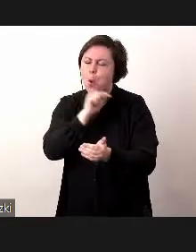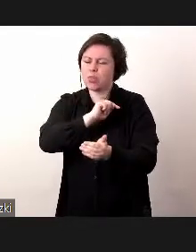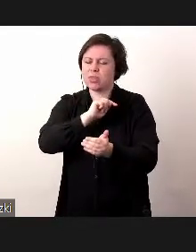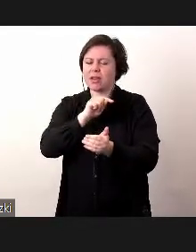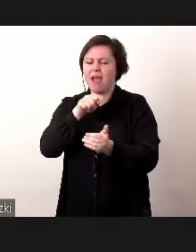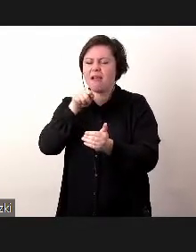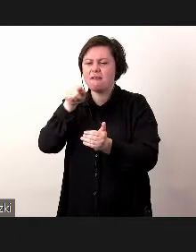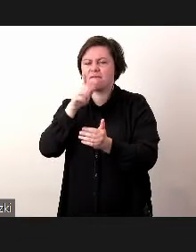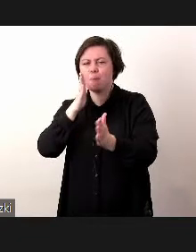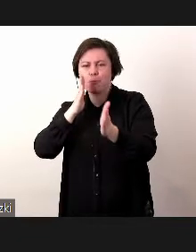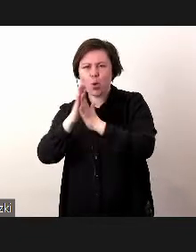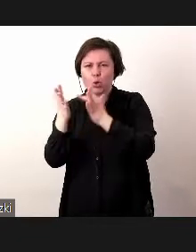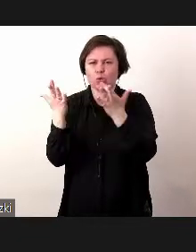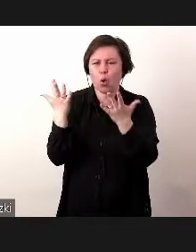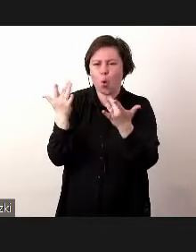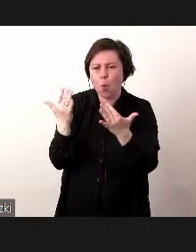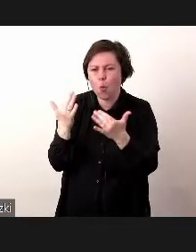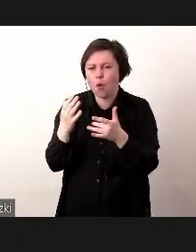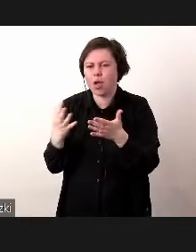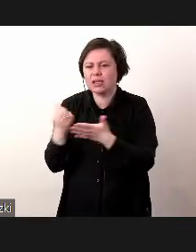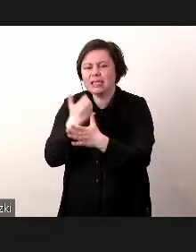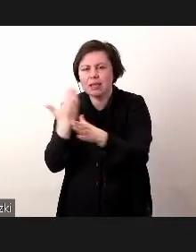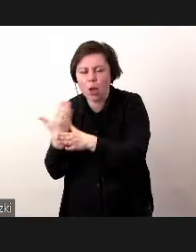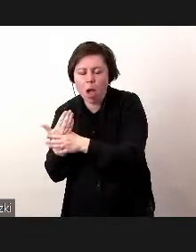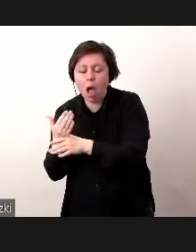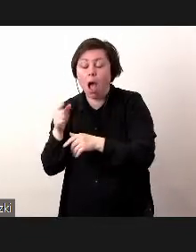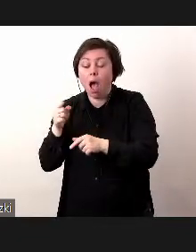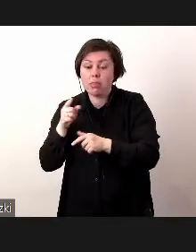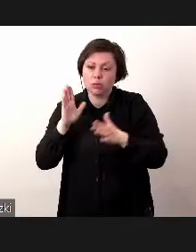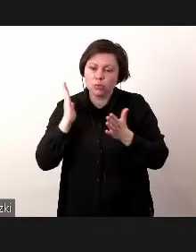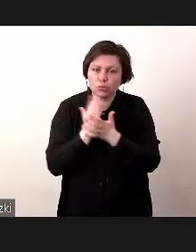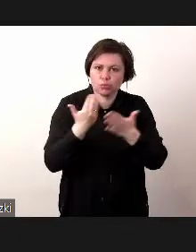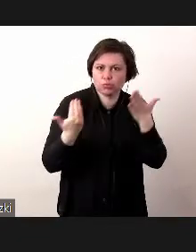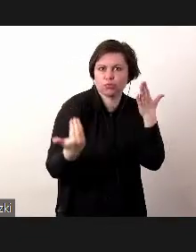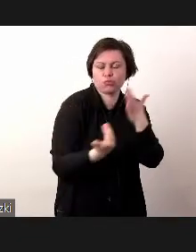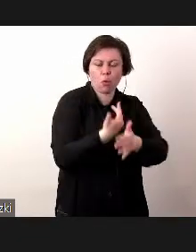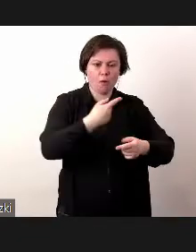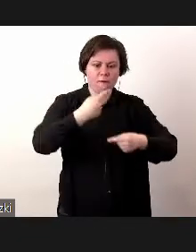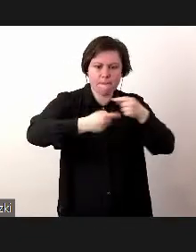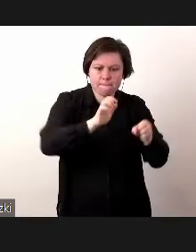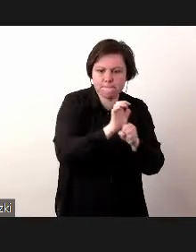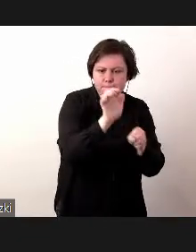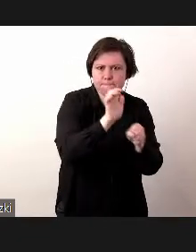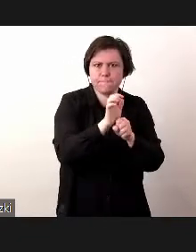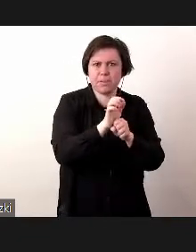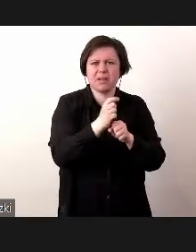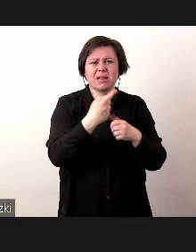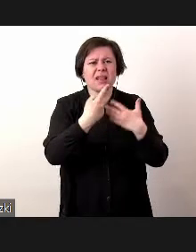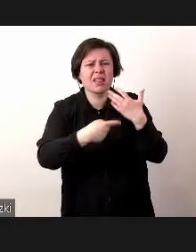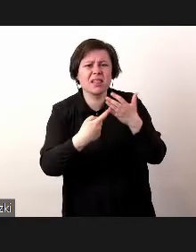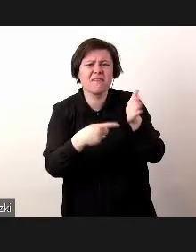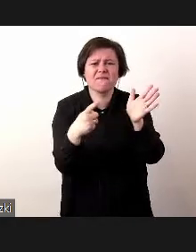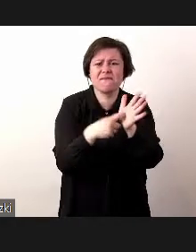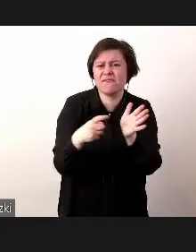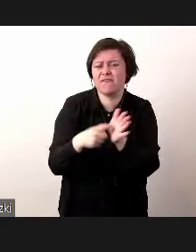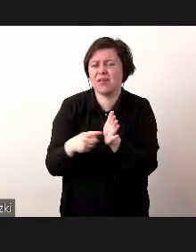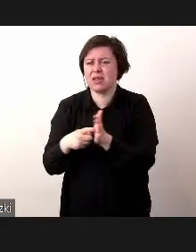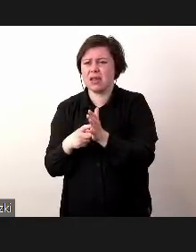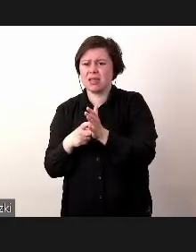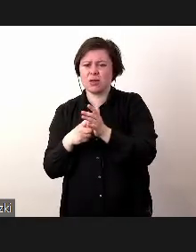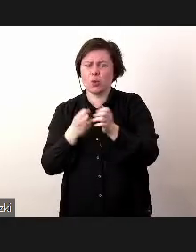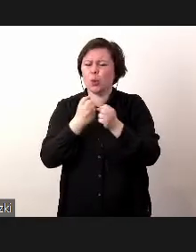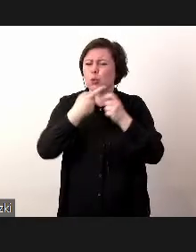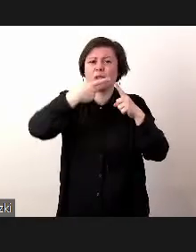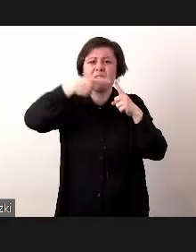prosty dokumentowo. Pojawiają się teraz po prostu produkty, gdzie ilość wymagań, czy ilość